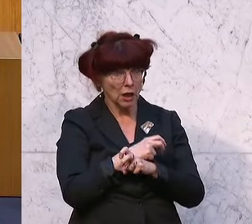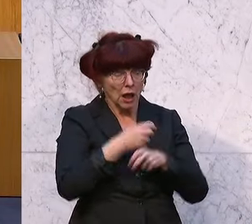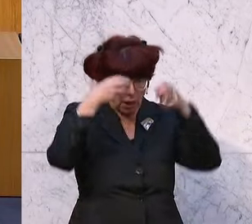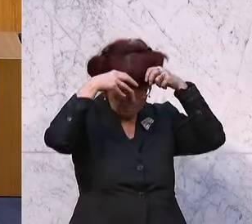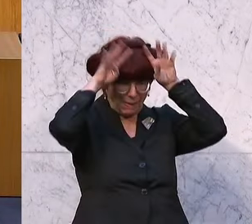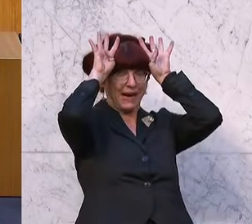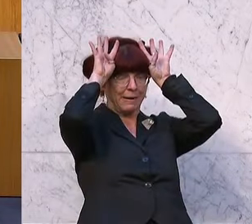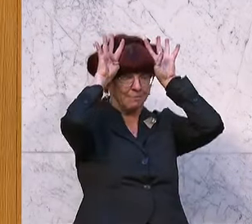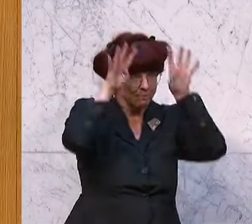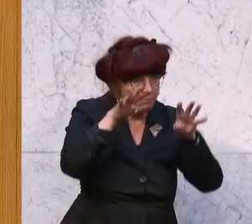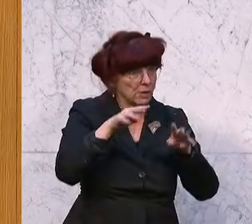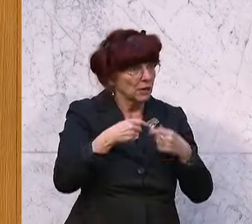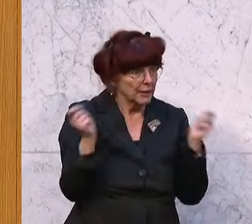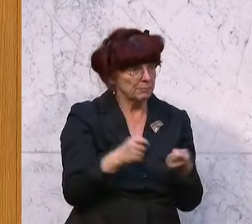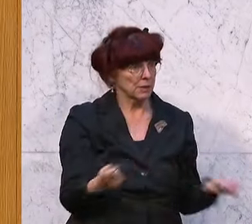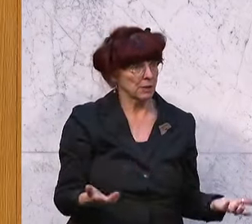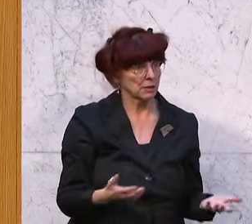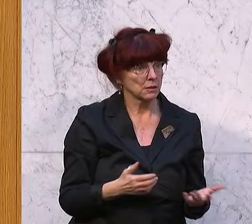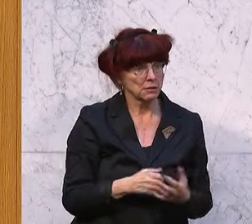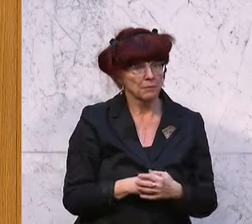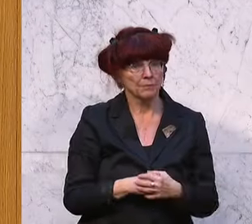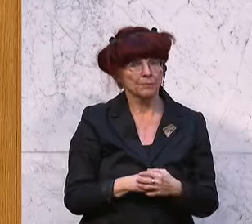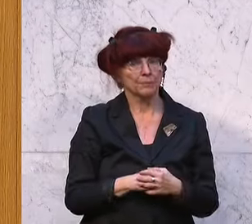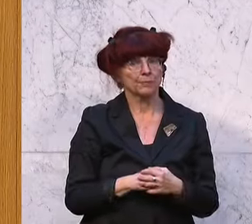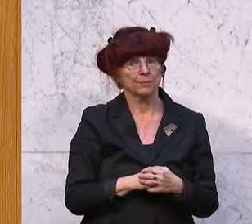es ja alles gar nicht. Also,